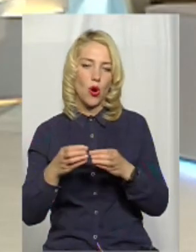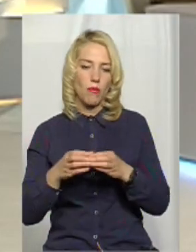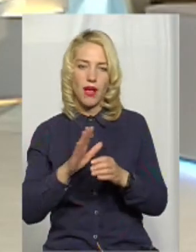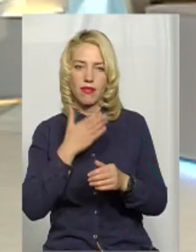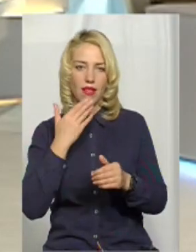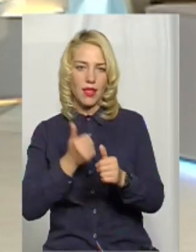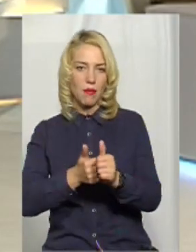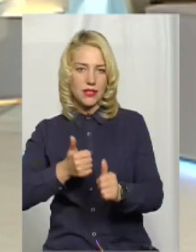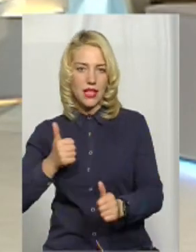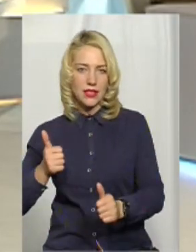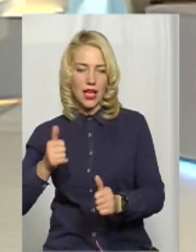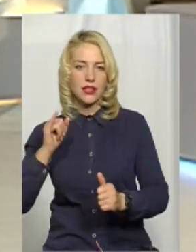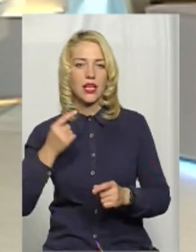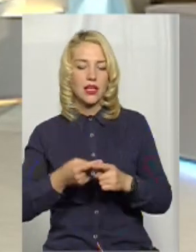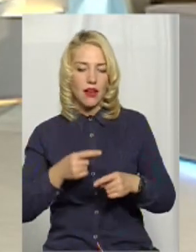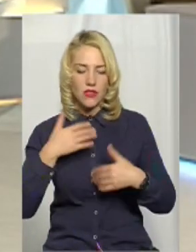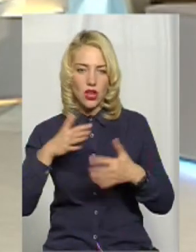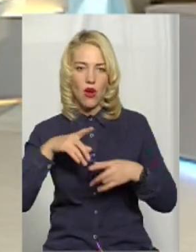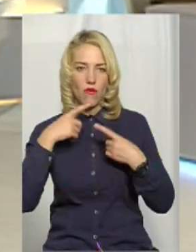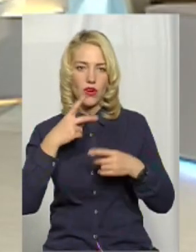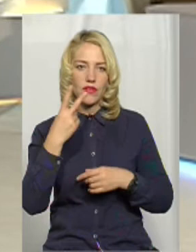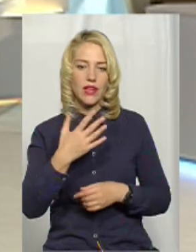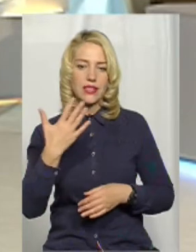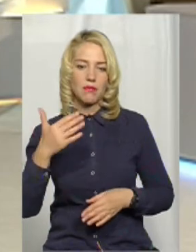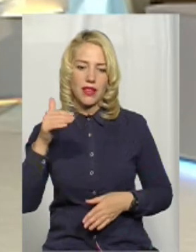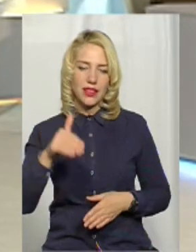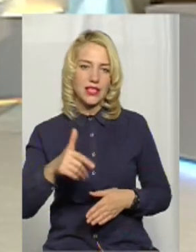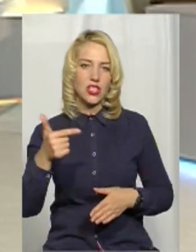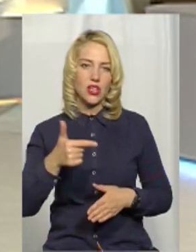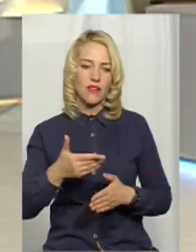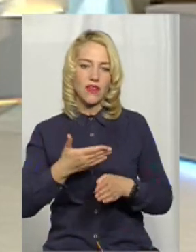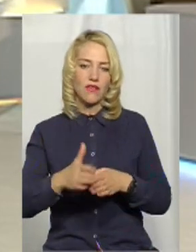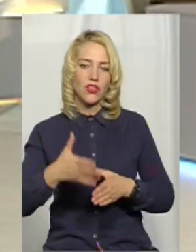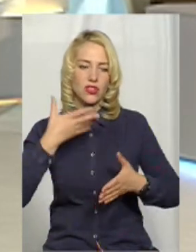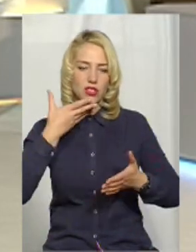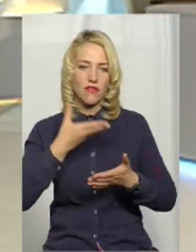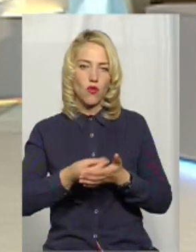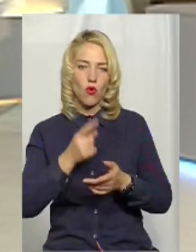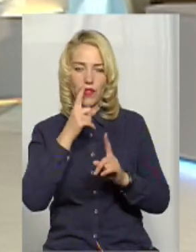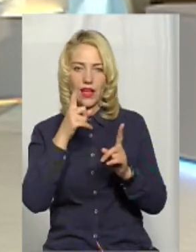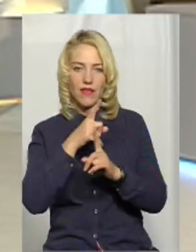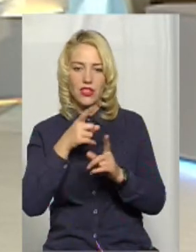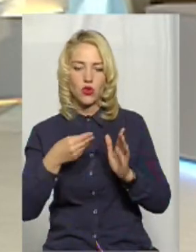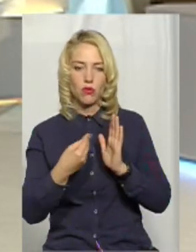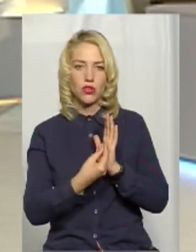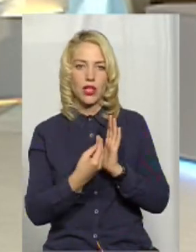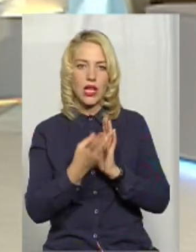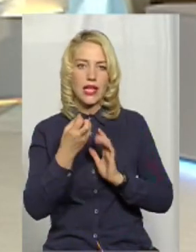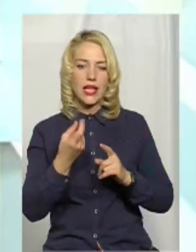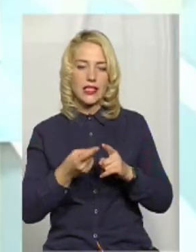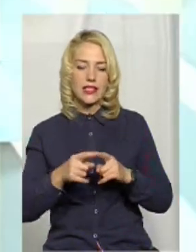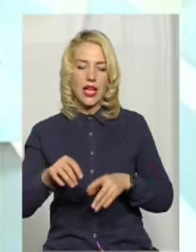пасе задніх. Вони, я вже це говорив, 25 тисяч гривень виділили з свого невеликого бюджету теж на цей проект.